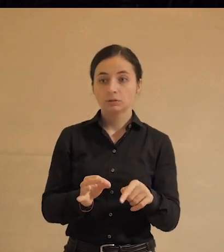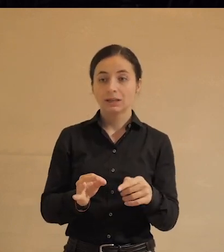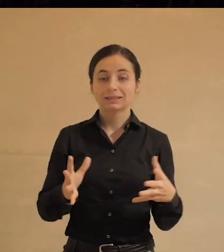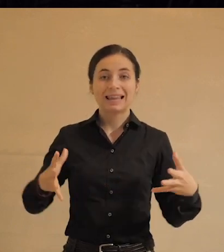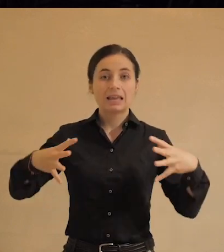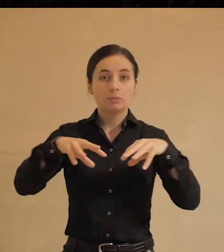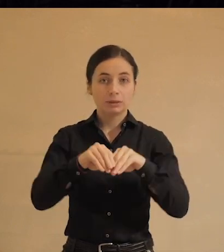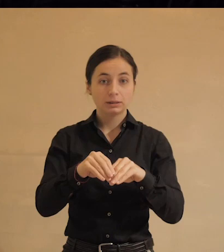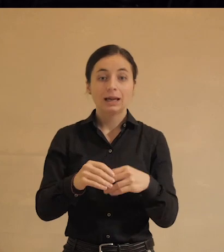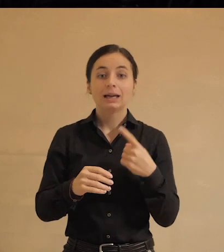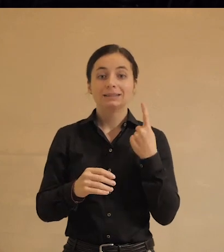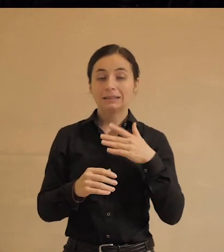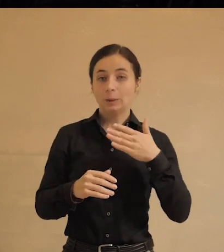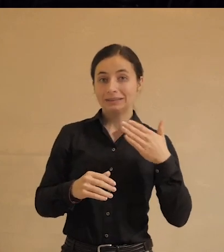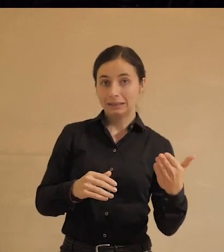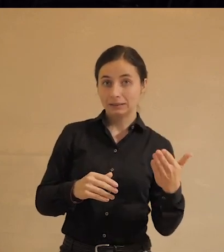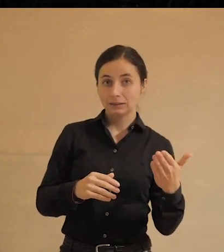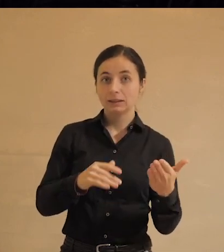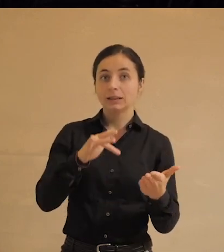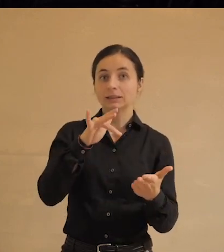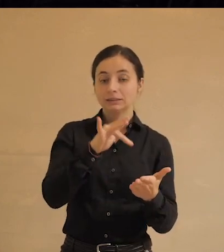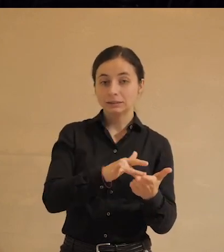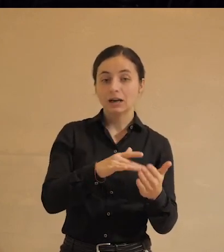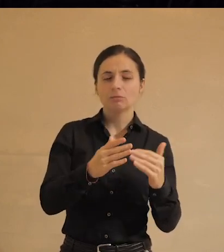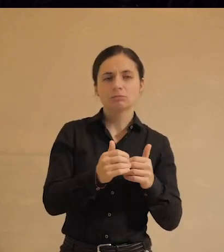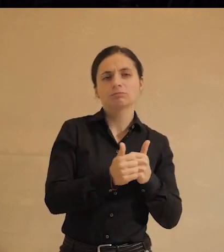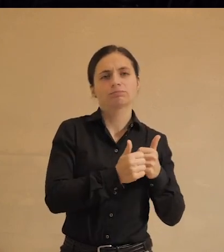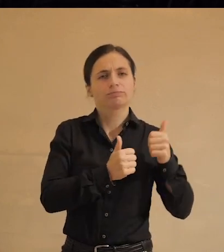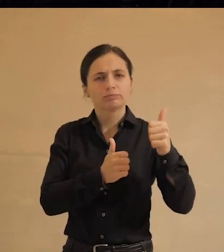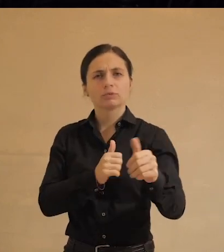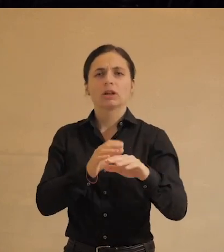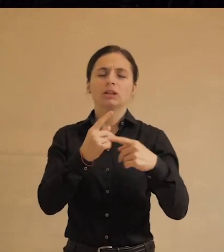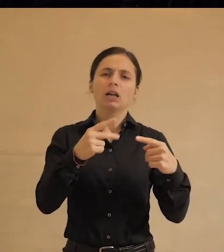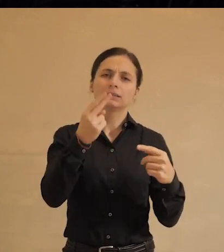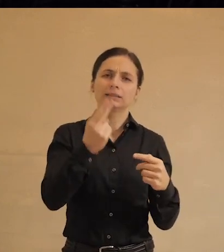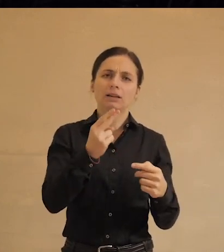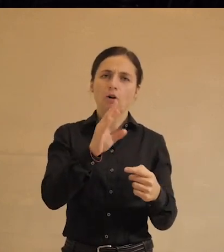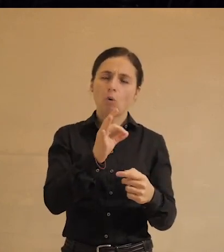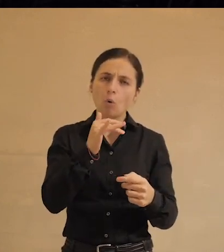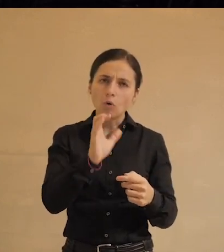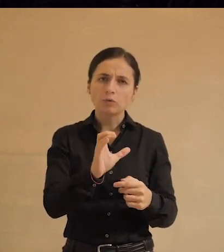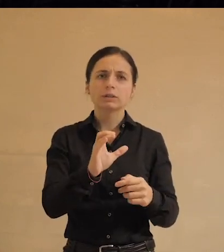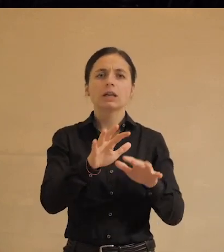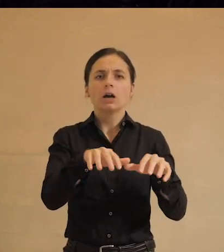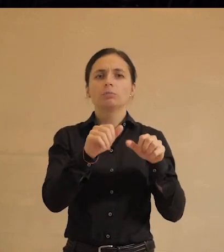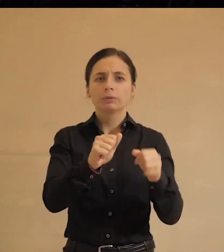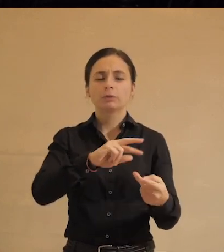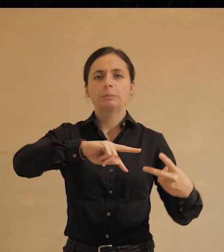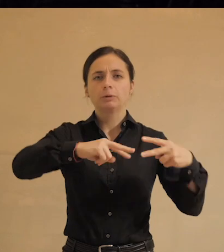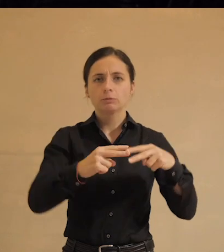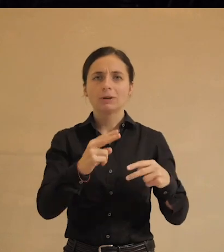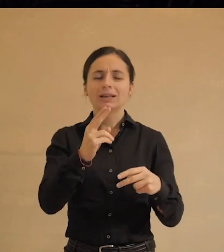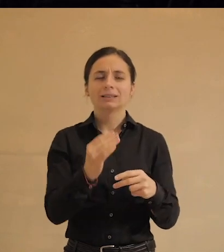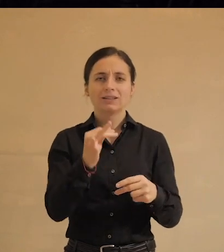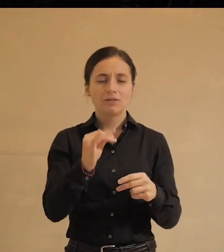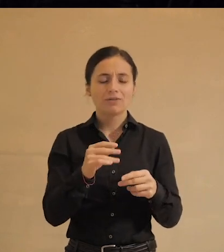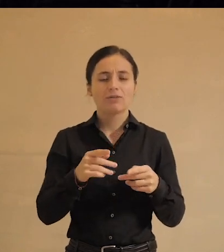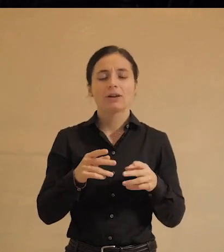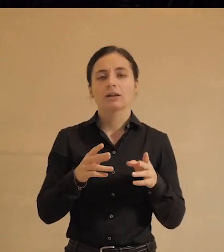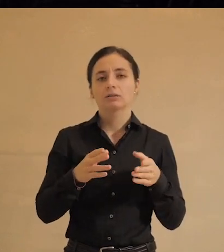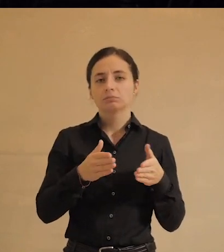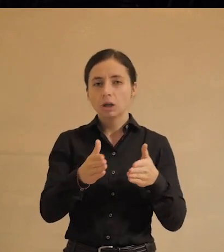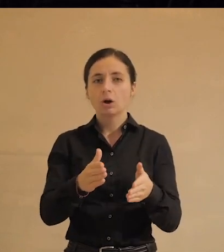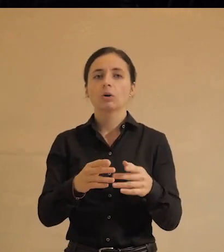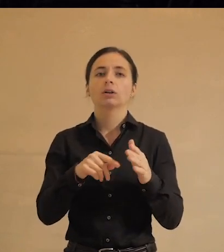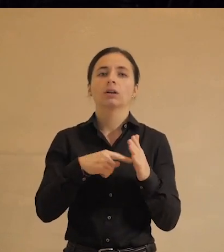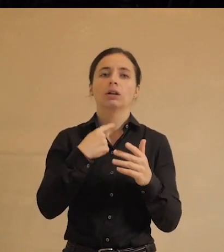гибридность. С одной стороны, в диджитализации мы впереди планеты всей, у нас всякие цифровые офисы, правительство мы переводим на цифровые рельсы. И опять же,